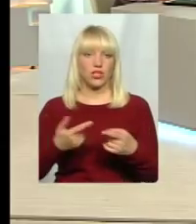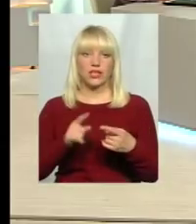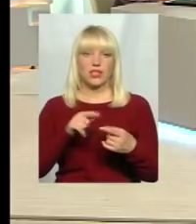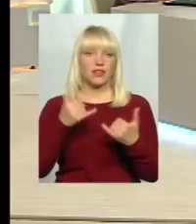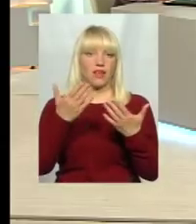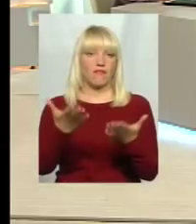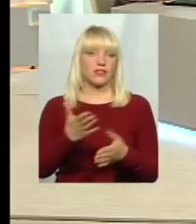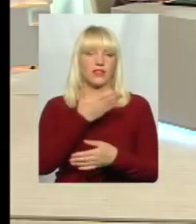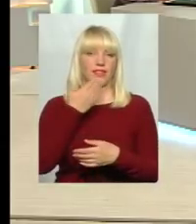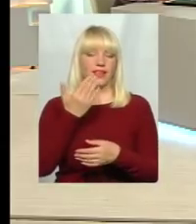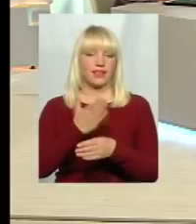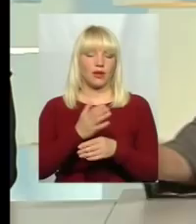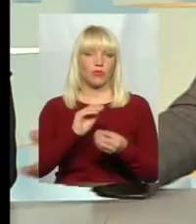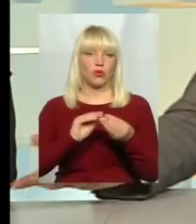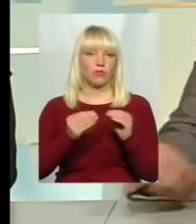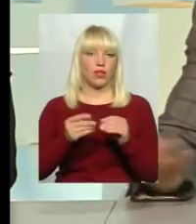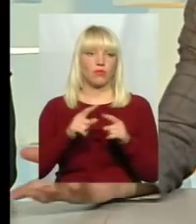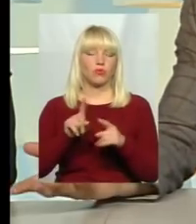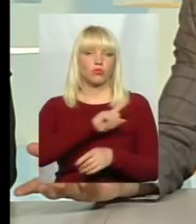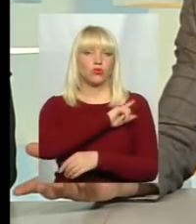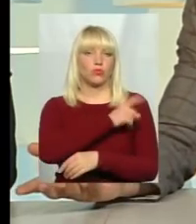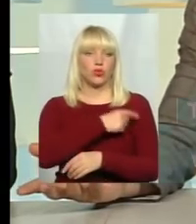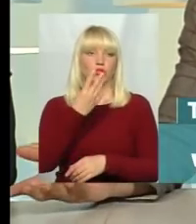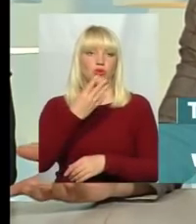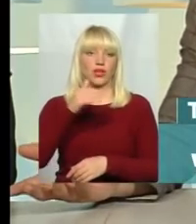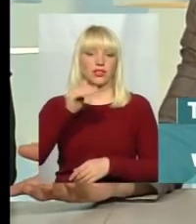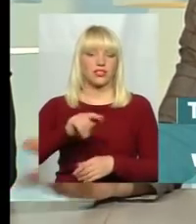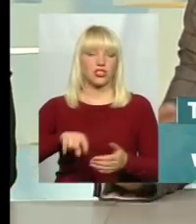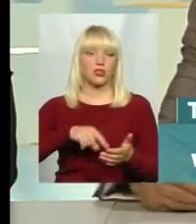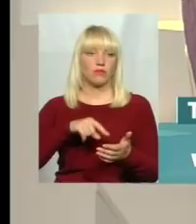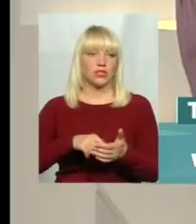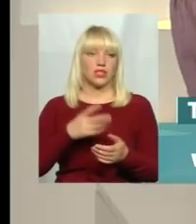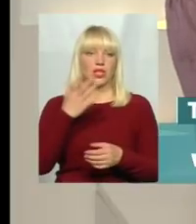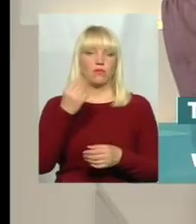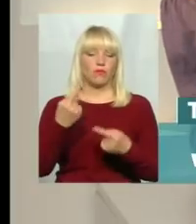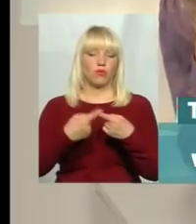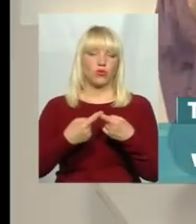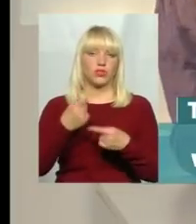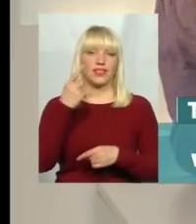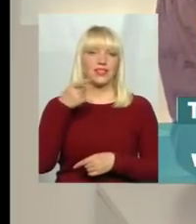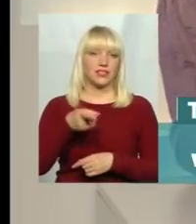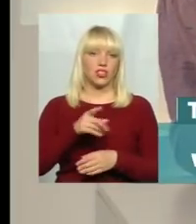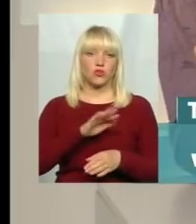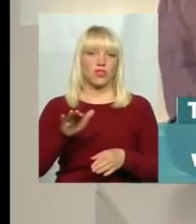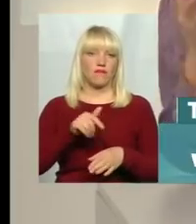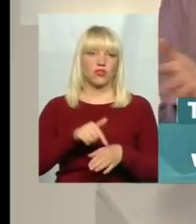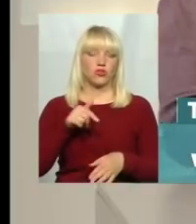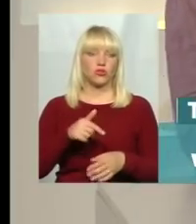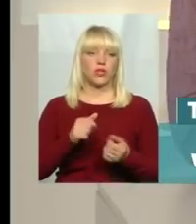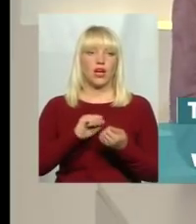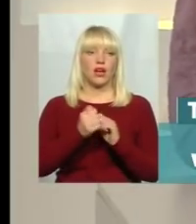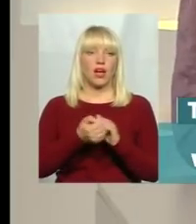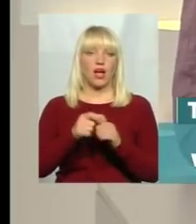тому що потужність комунголоспа 40-тисячного міста ну, ще тисячу навіть не відчує. А що ж тоді, дивіться, кам'янцію не вдалося вмовити